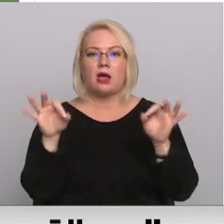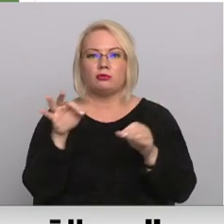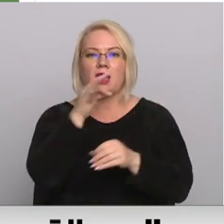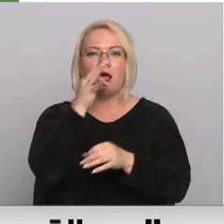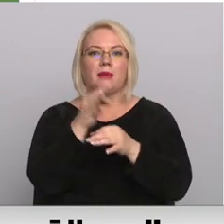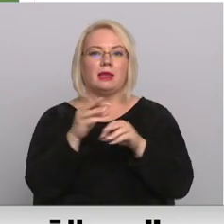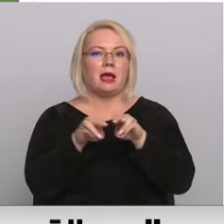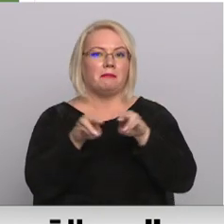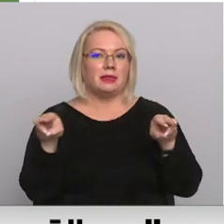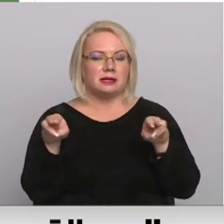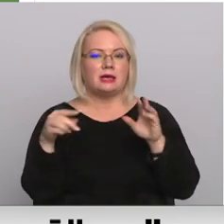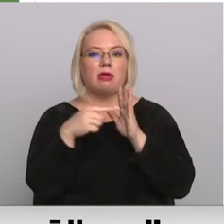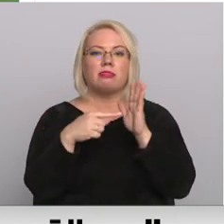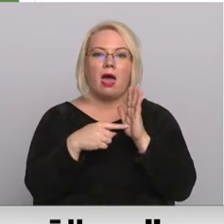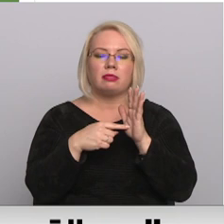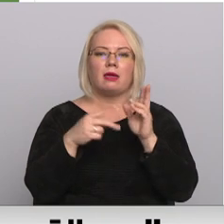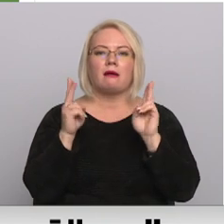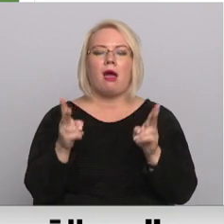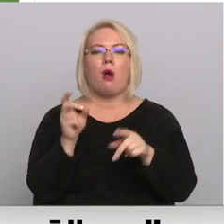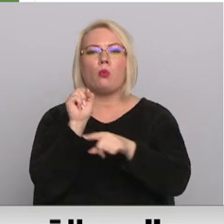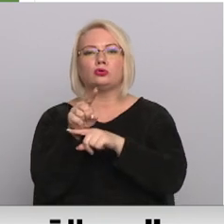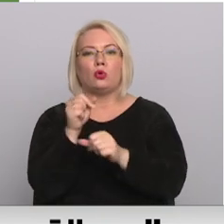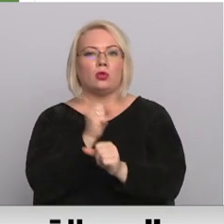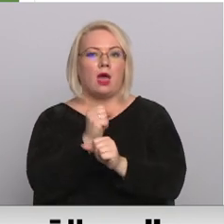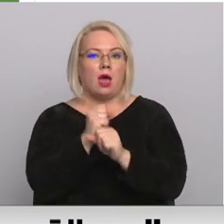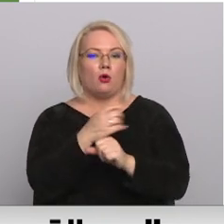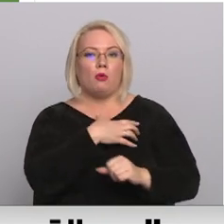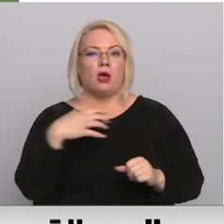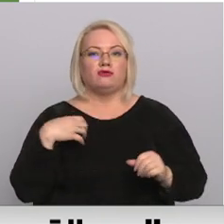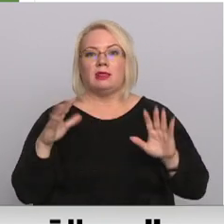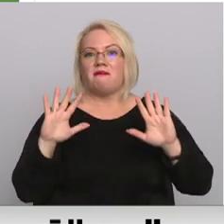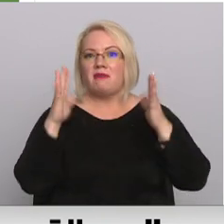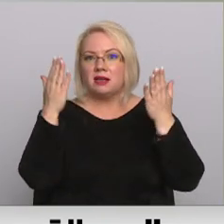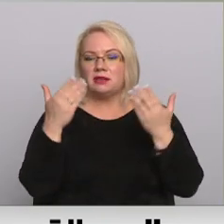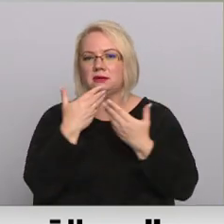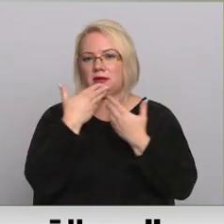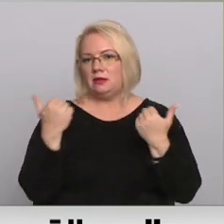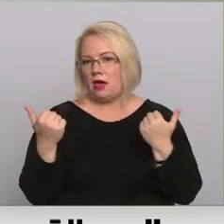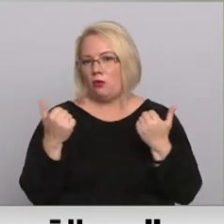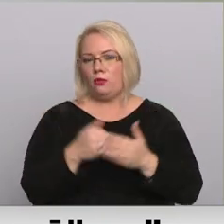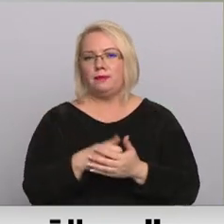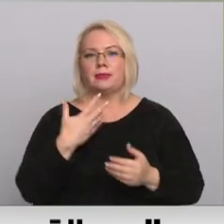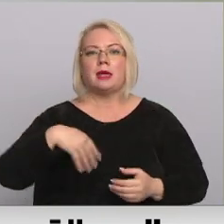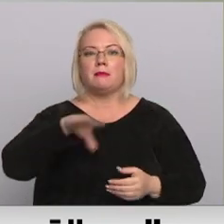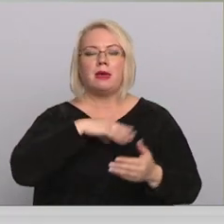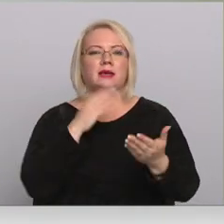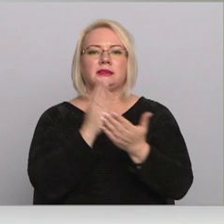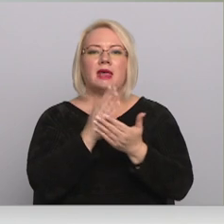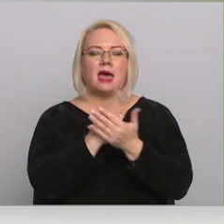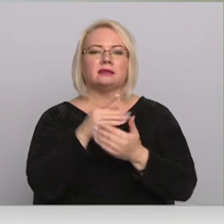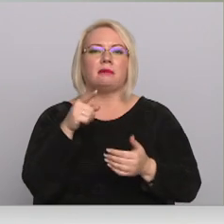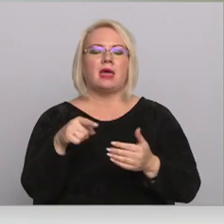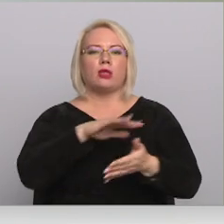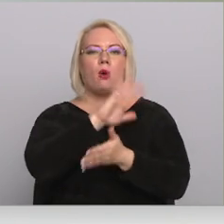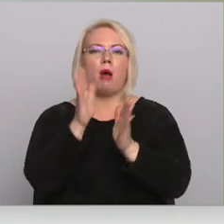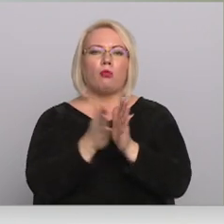ministrī. Dātu par to, kā ar uzdoto darbiņu pašvaldībām sokas gan nēsot. Mēs neesam šobrīd tādu apkopojumu no